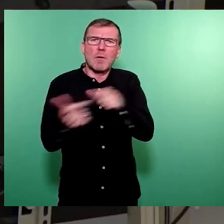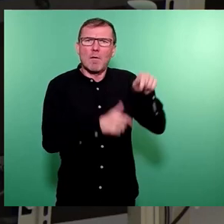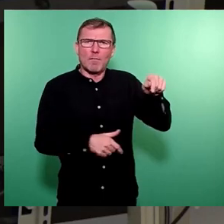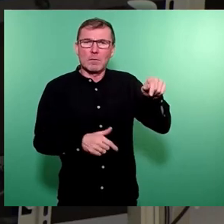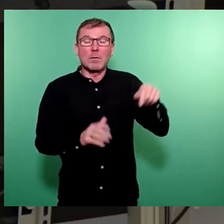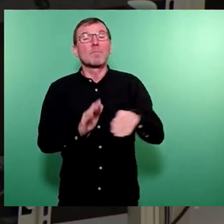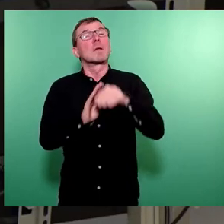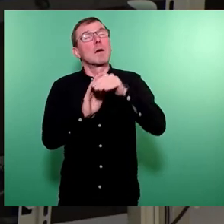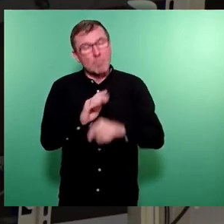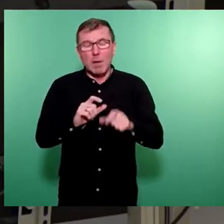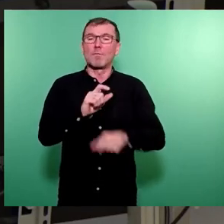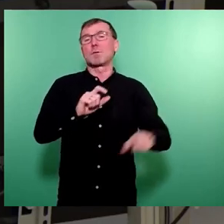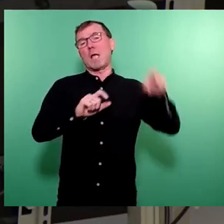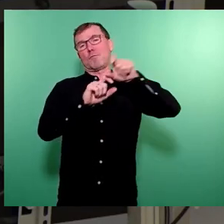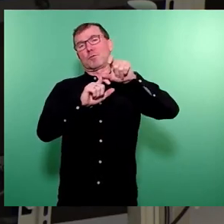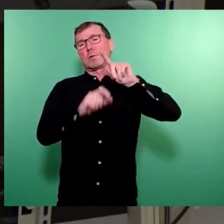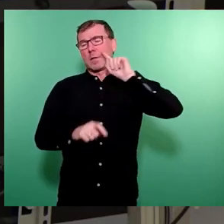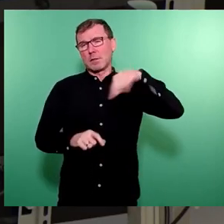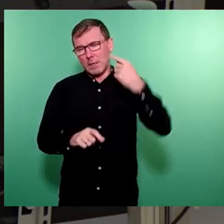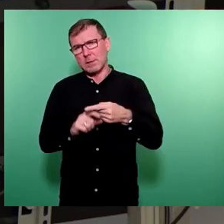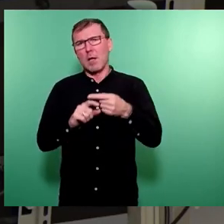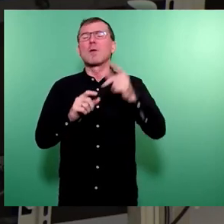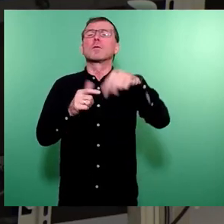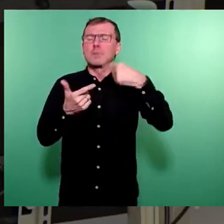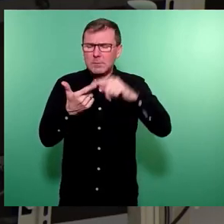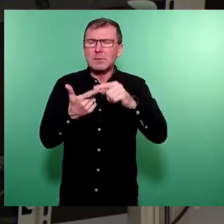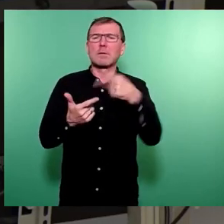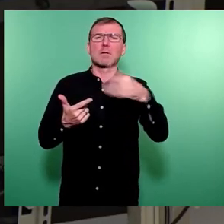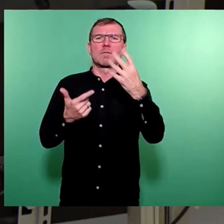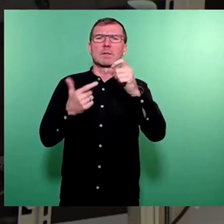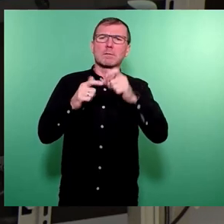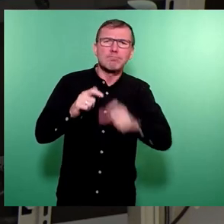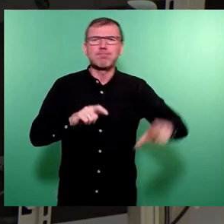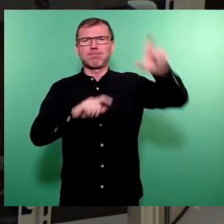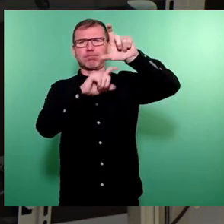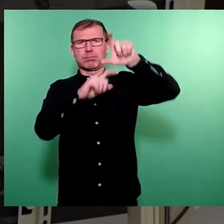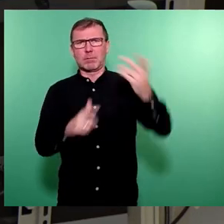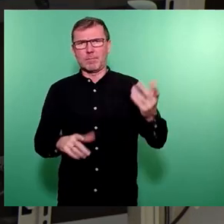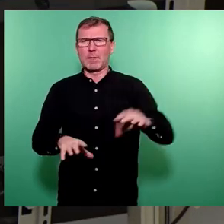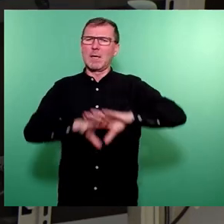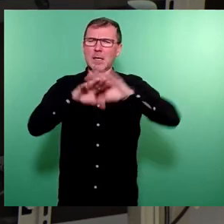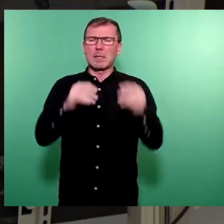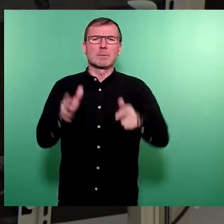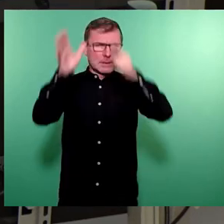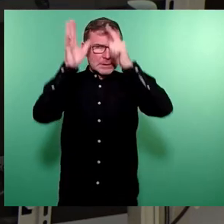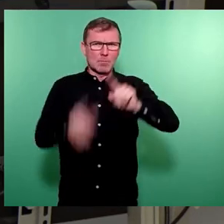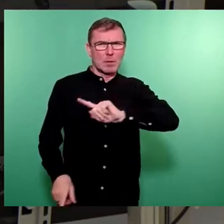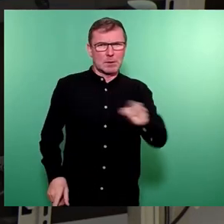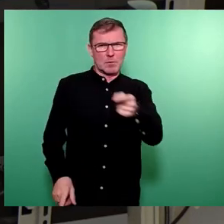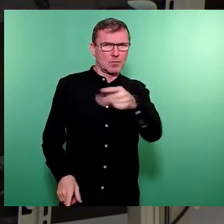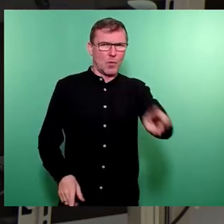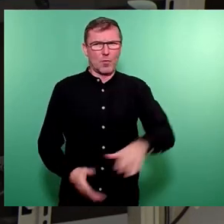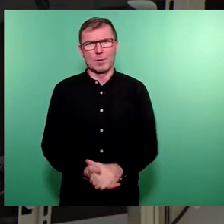wird aufgestockt nächstes Jahr und noch ein mehr dann im 2024. Insgesamt 700.000 Euro.